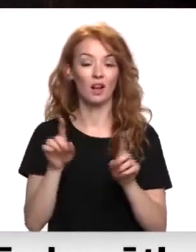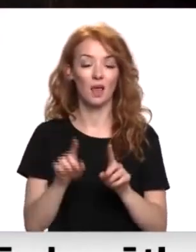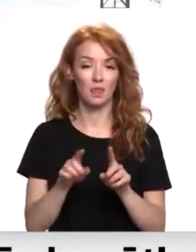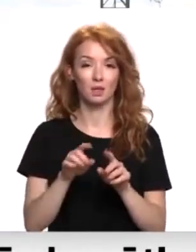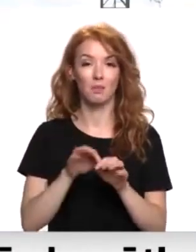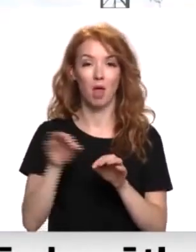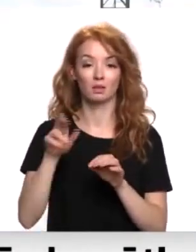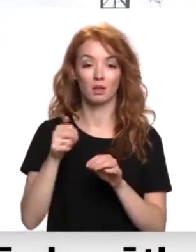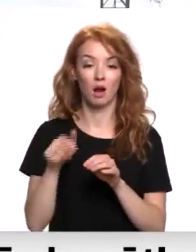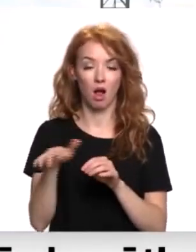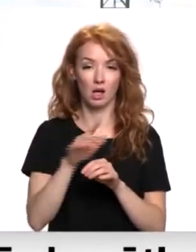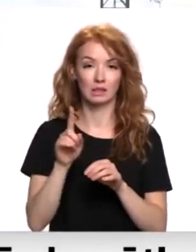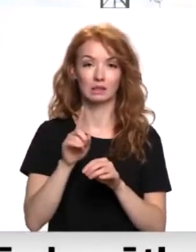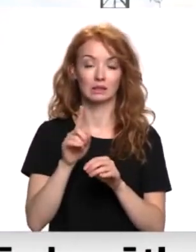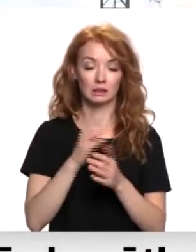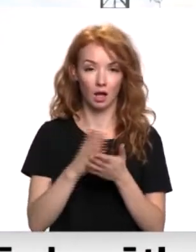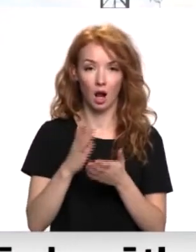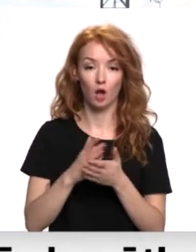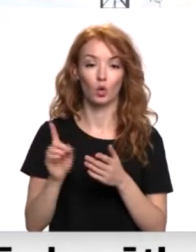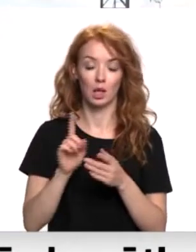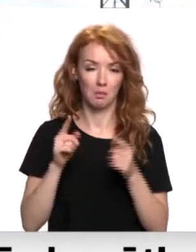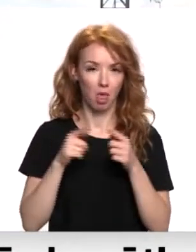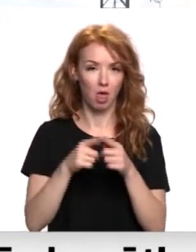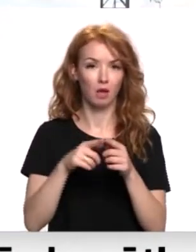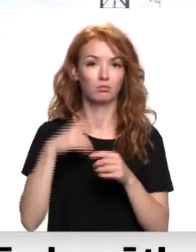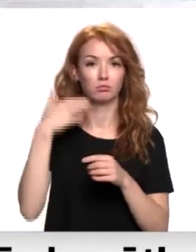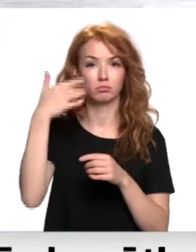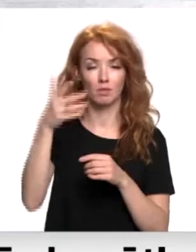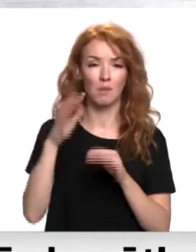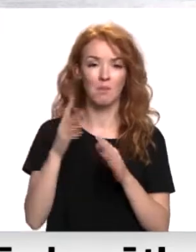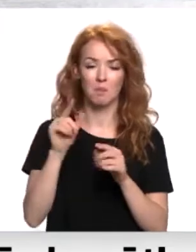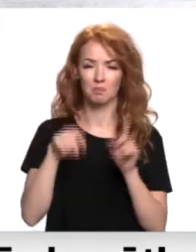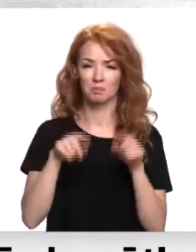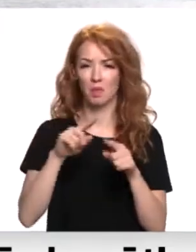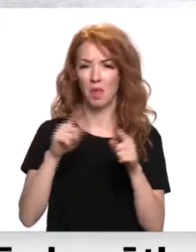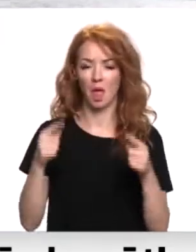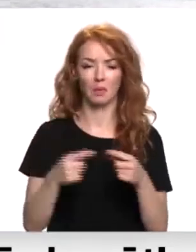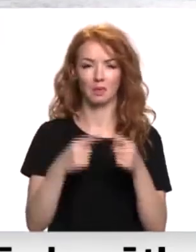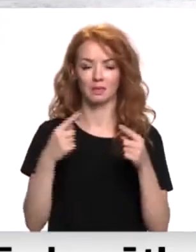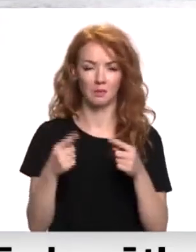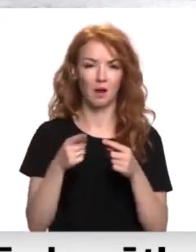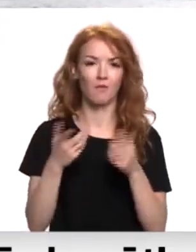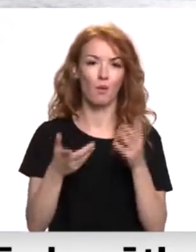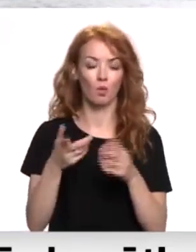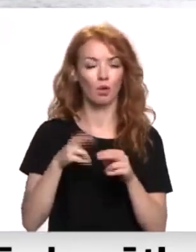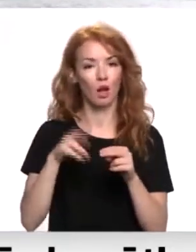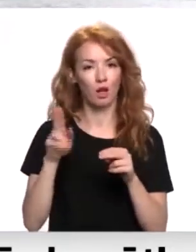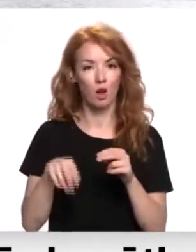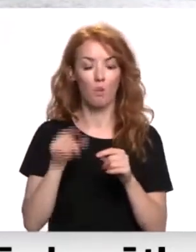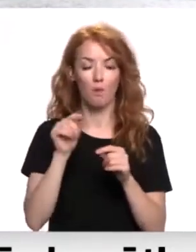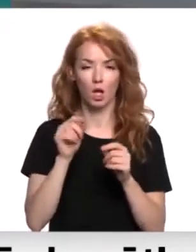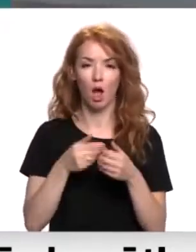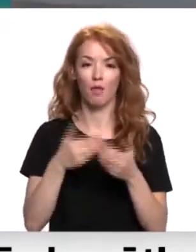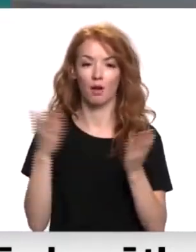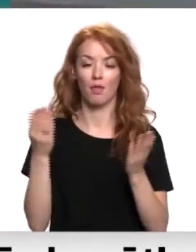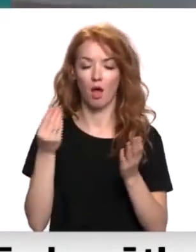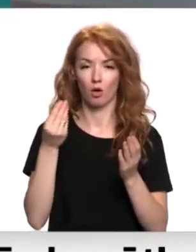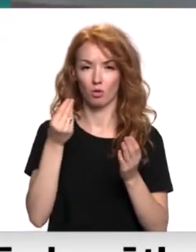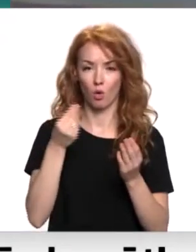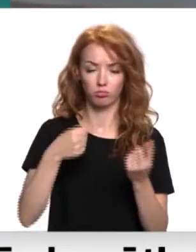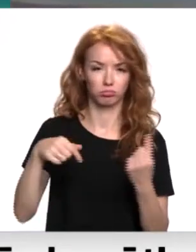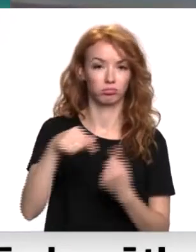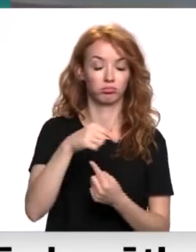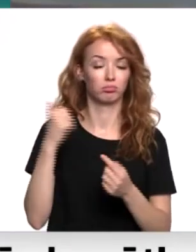sakārtojis, oste ir perspektīva, bet ir vairākas neatbilstības, kas finanšu plūsmai ļautu kļūt caurskatāmākai. Te ir